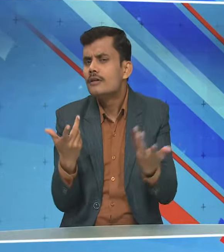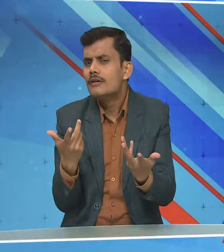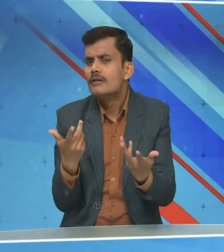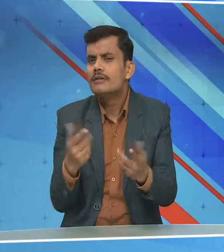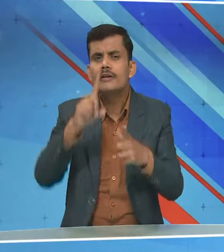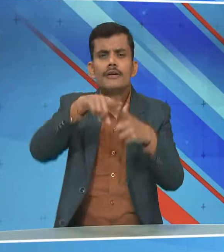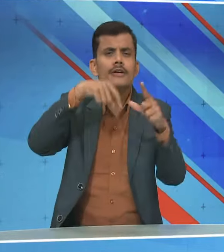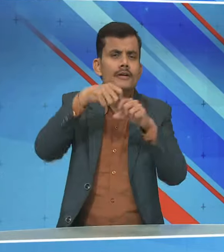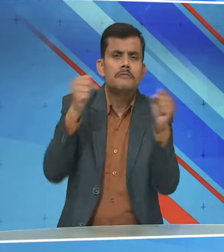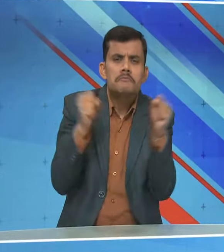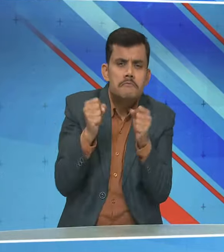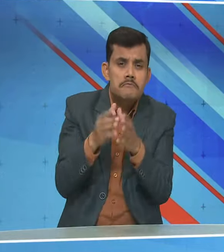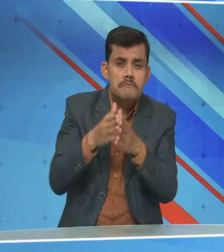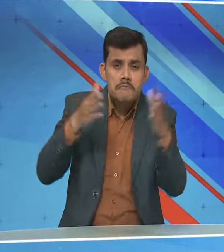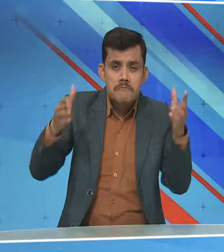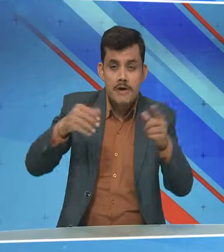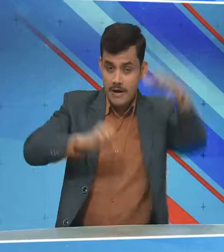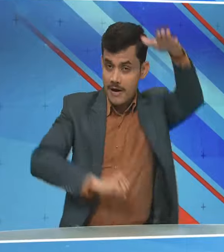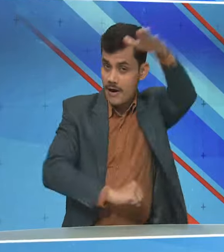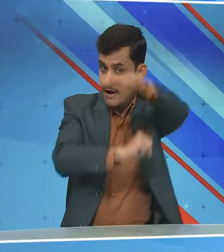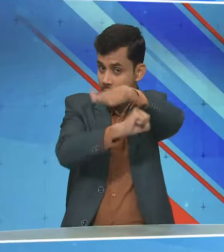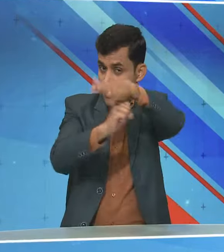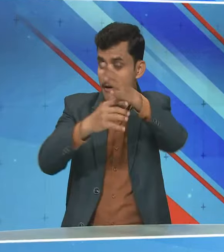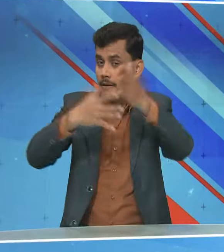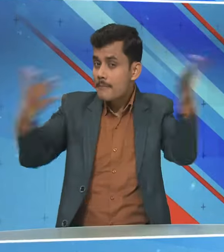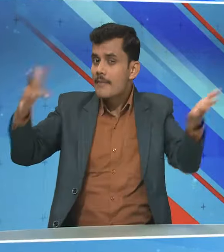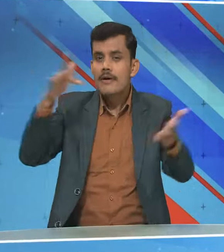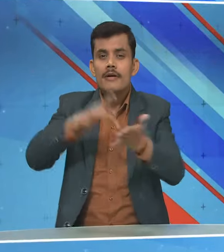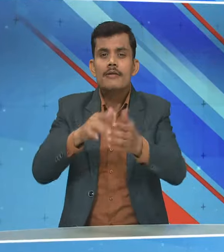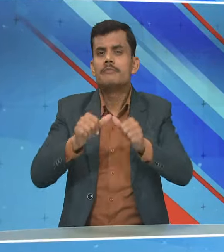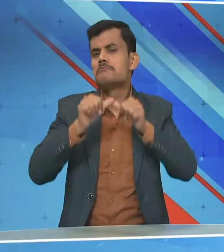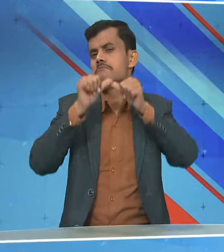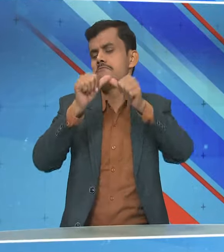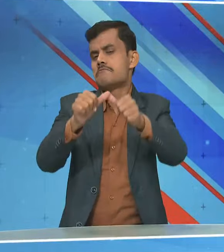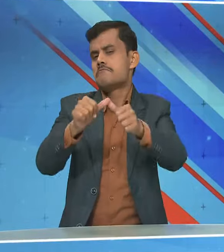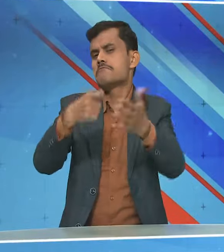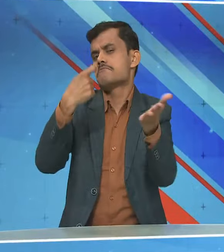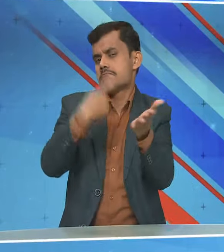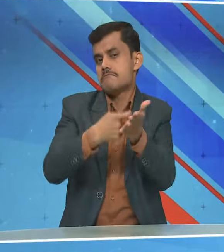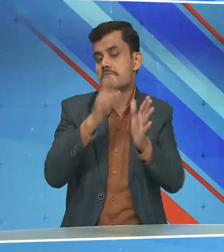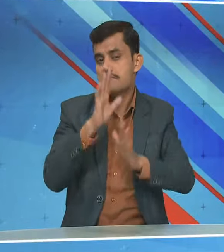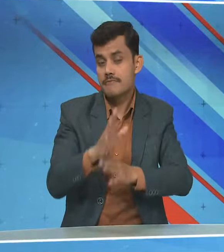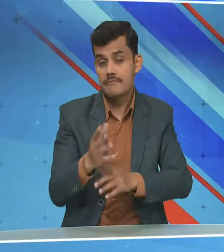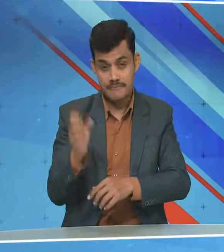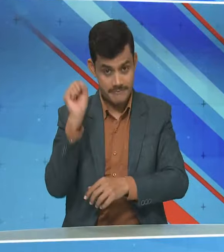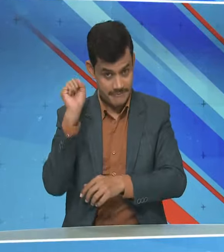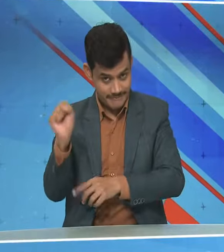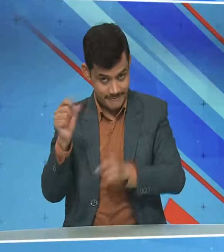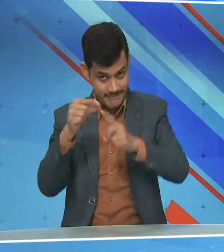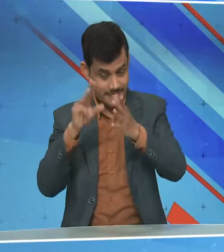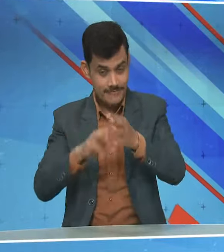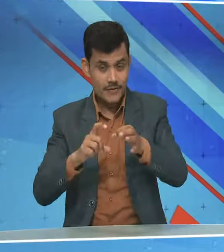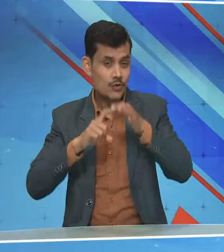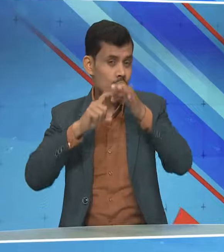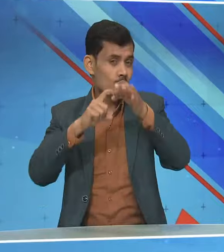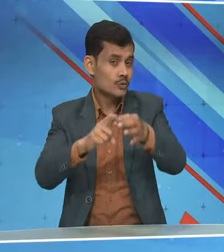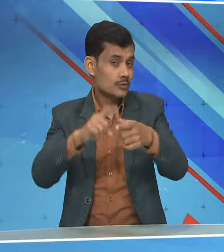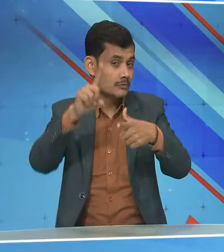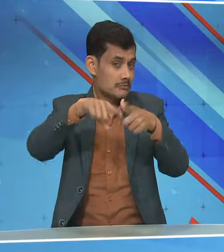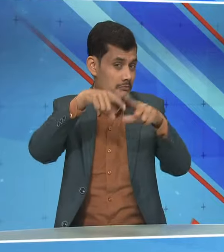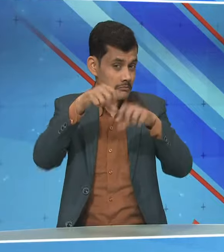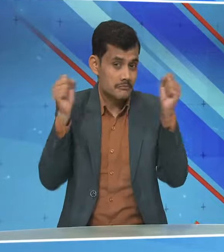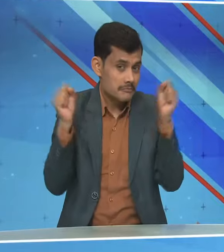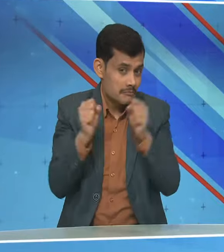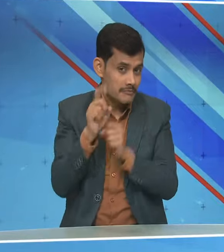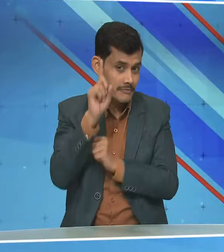जम्मू-कस्मीर